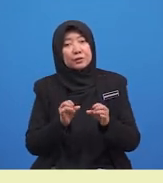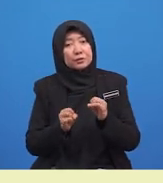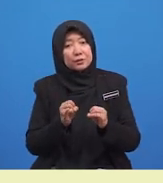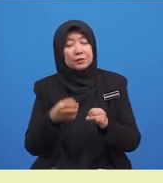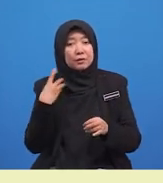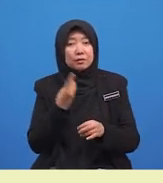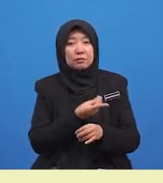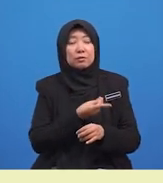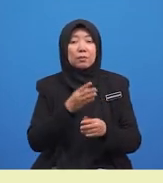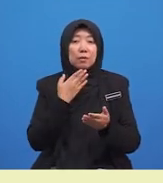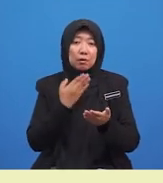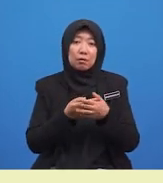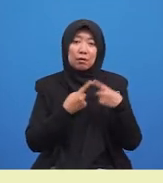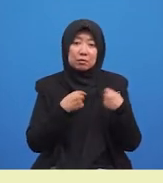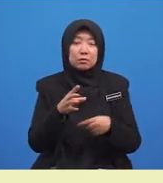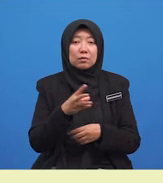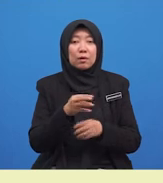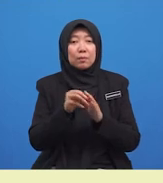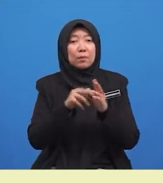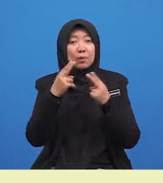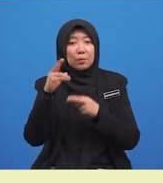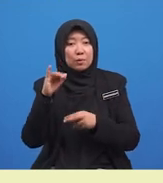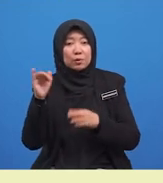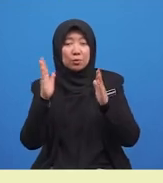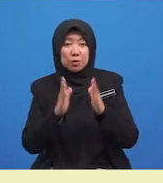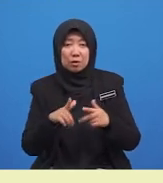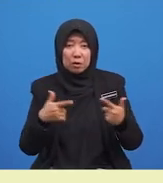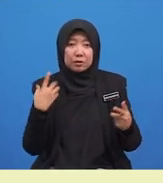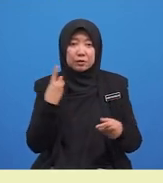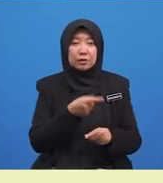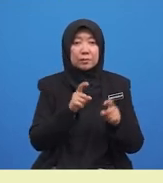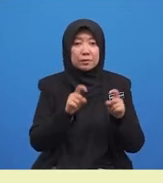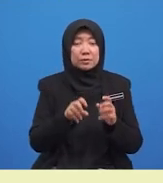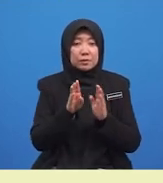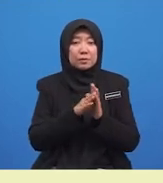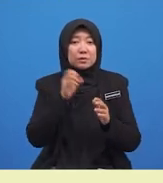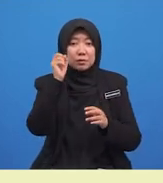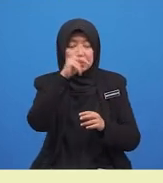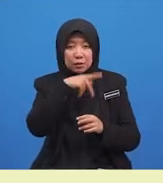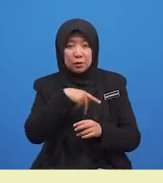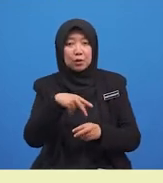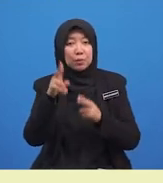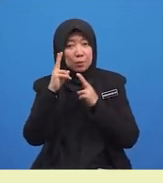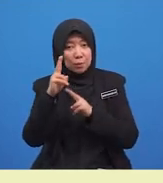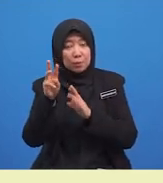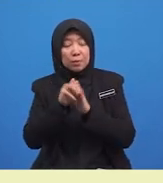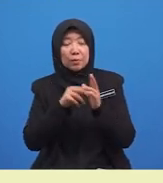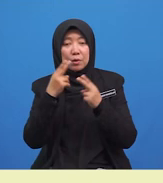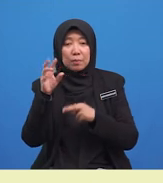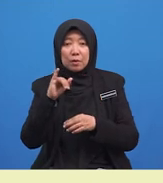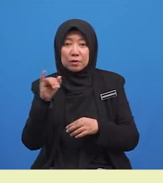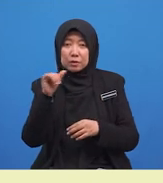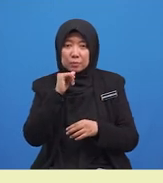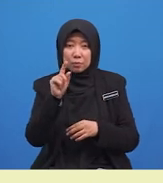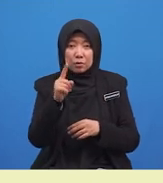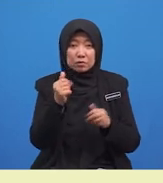dan menghormati orang lain. Kita mestilah bersikap saling hormat menghormati. Bukan